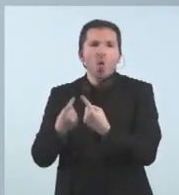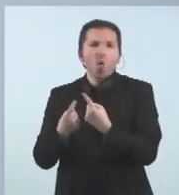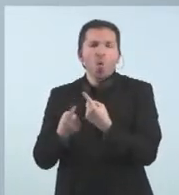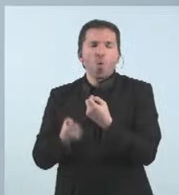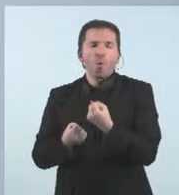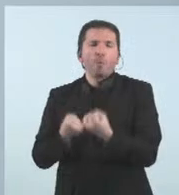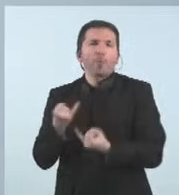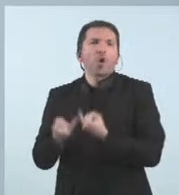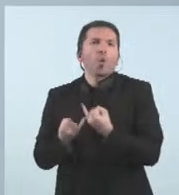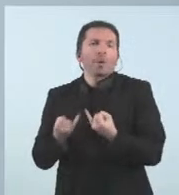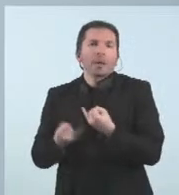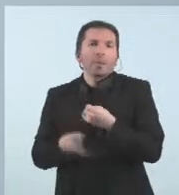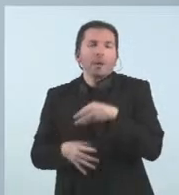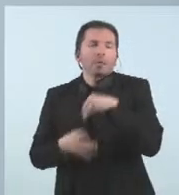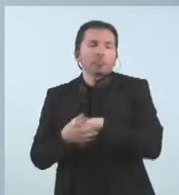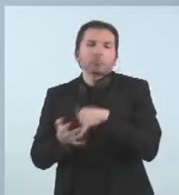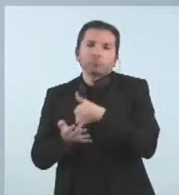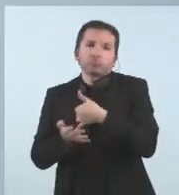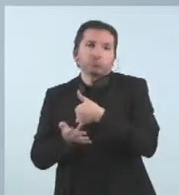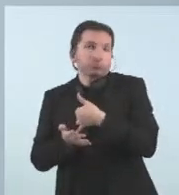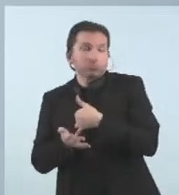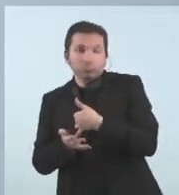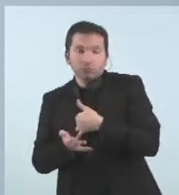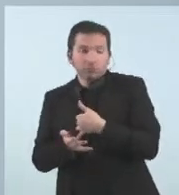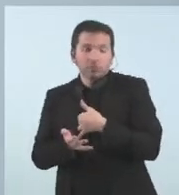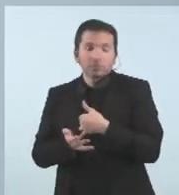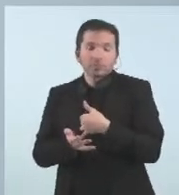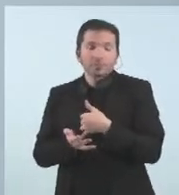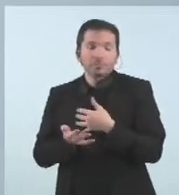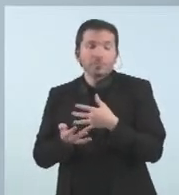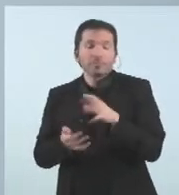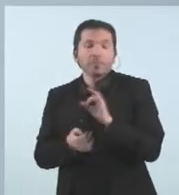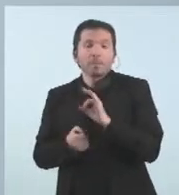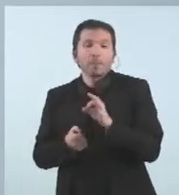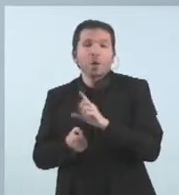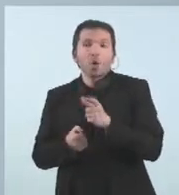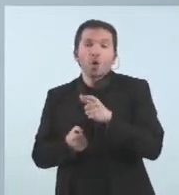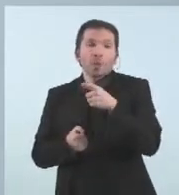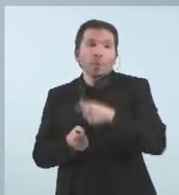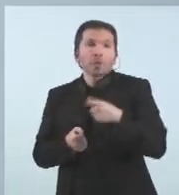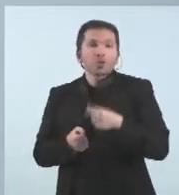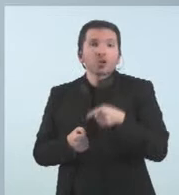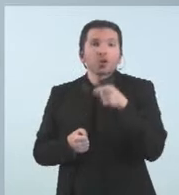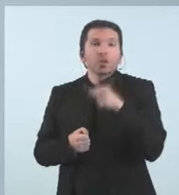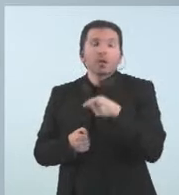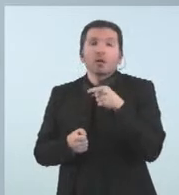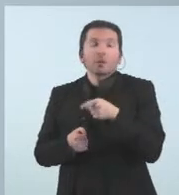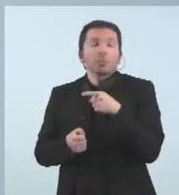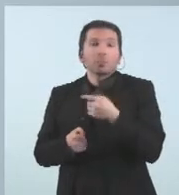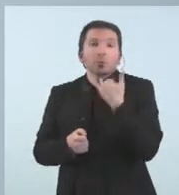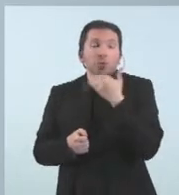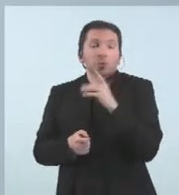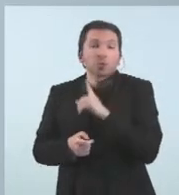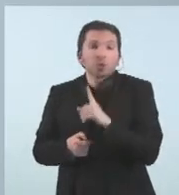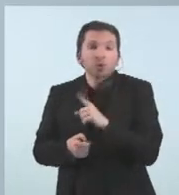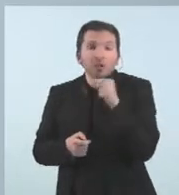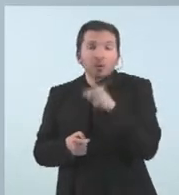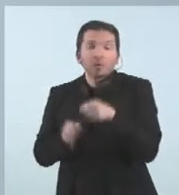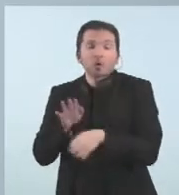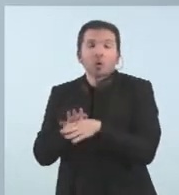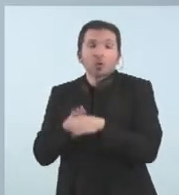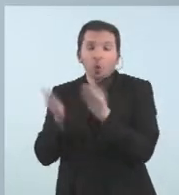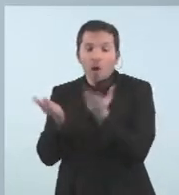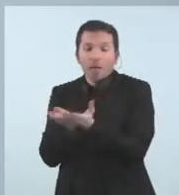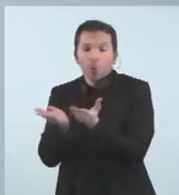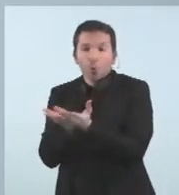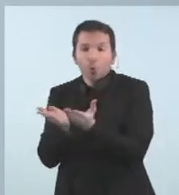si són immunodeprimits molts d'ells i després també hi ha persones que no tenen cap tipus de factor conegut i que s'estan estudiant alguns d